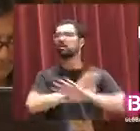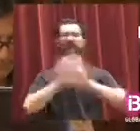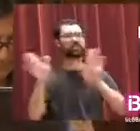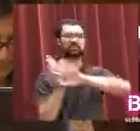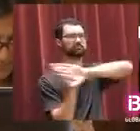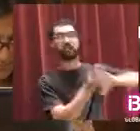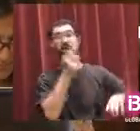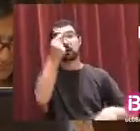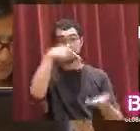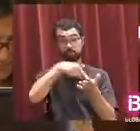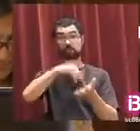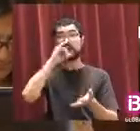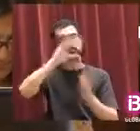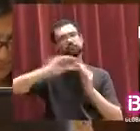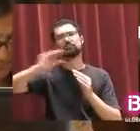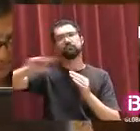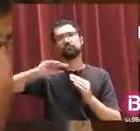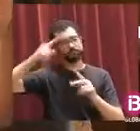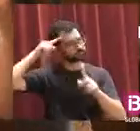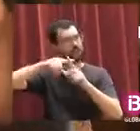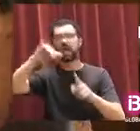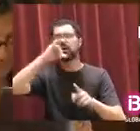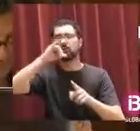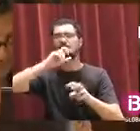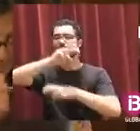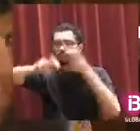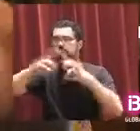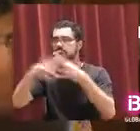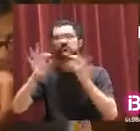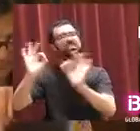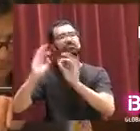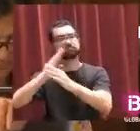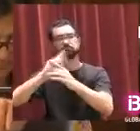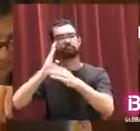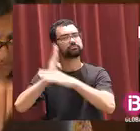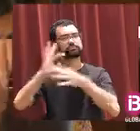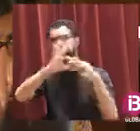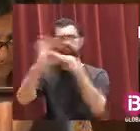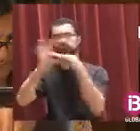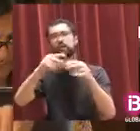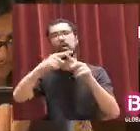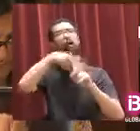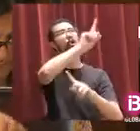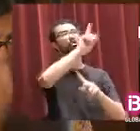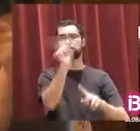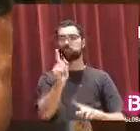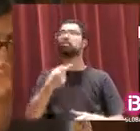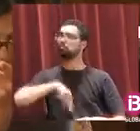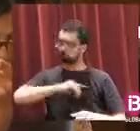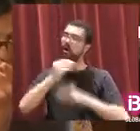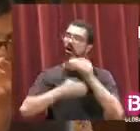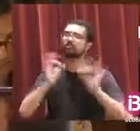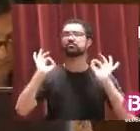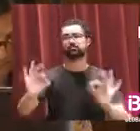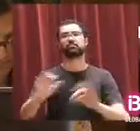finalista i, per tant, s'invertirà tot en infraestructures hidràuliques. I així ja ho feim des del govern de les Illes Balears des del principi de legislatura i, a més,